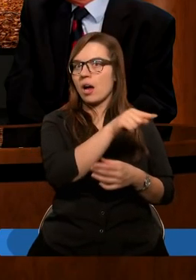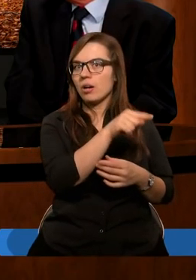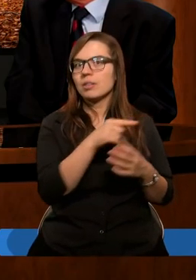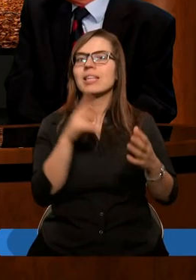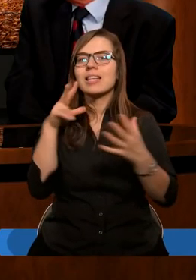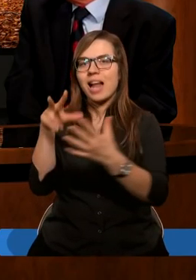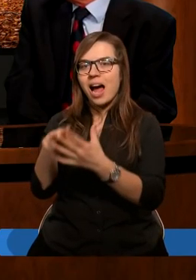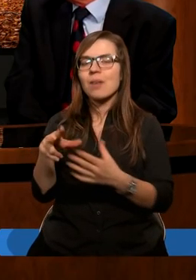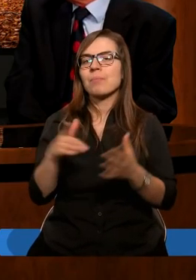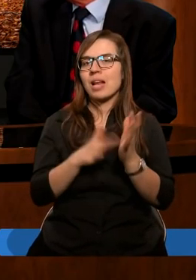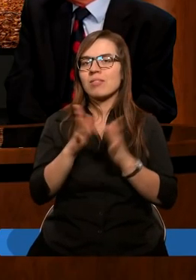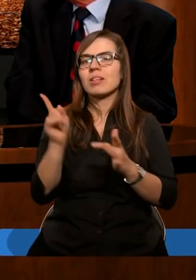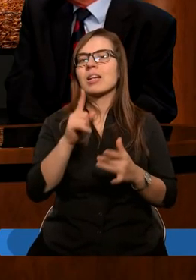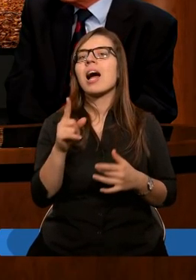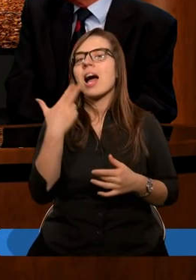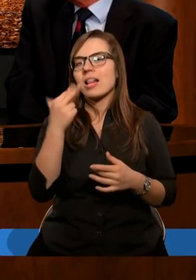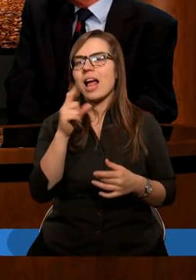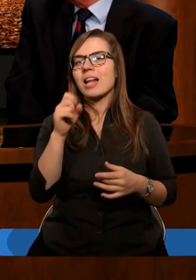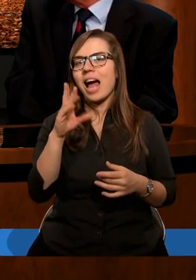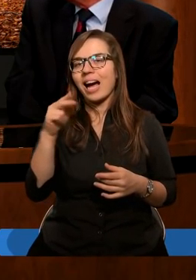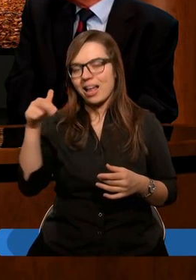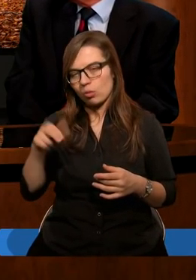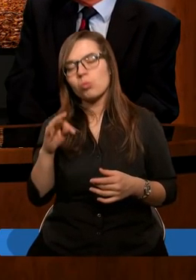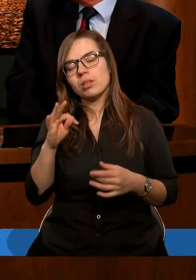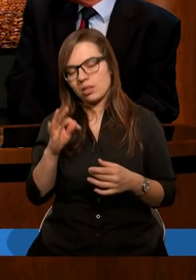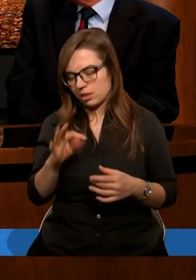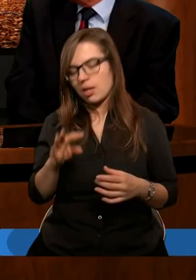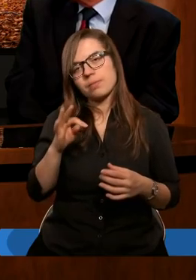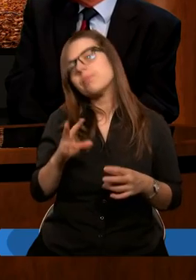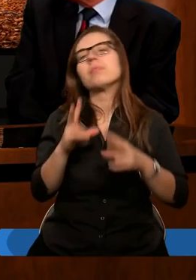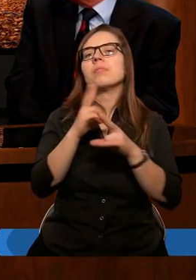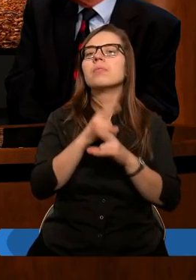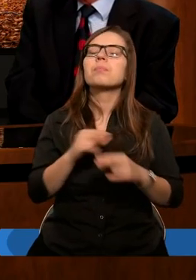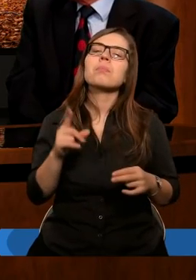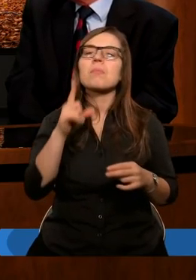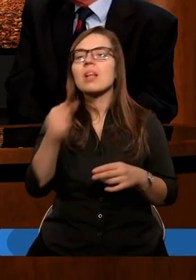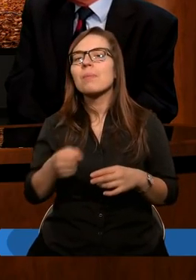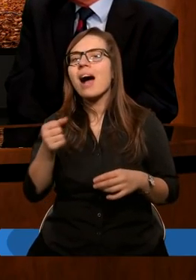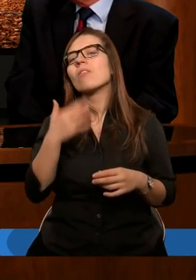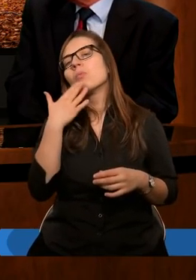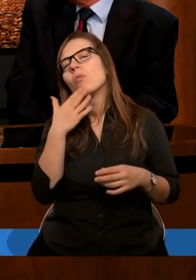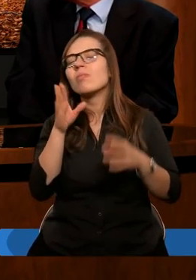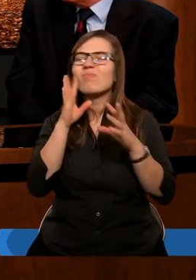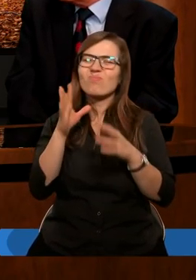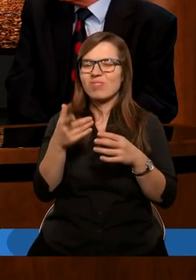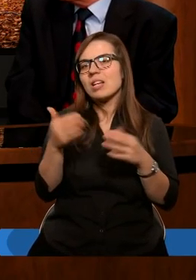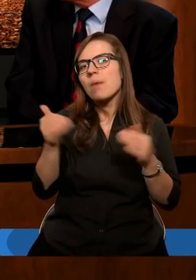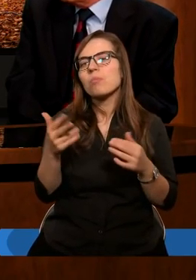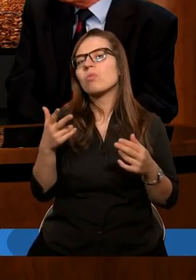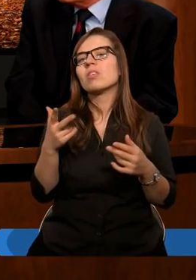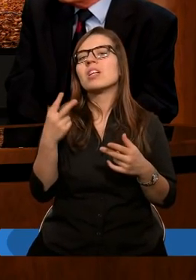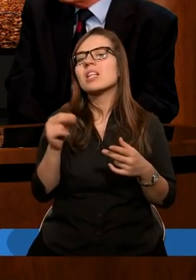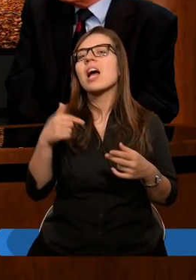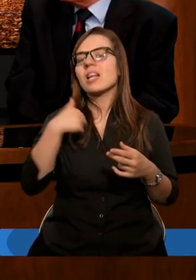zaakceptowali Jezusa z Nazaretu. Tak, oczywiście. Także Paweł mówi, bynajmniej, czyli mówi skądże.